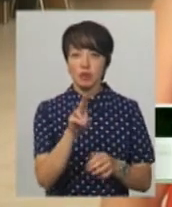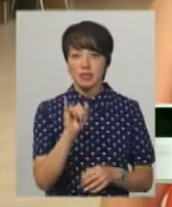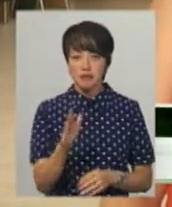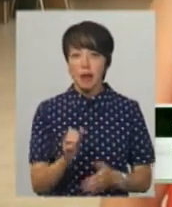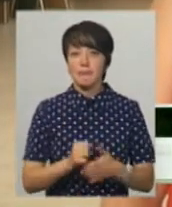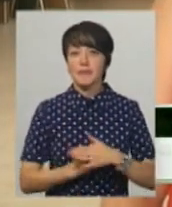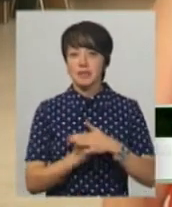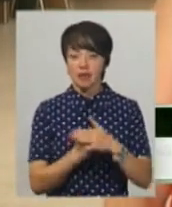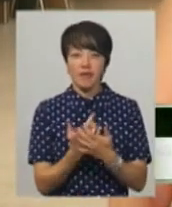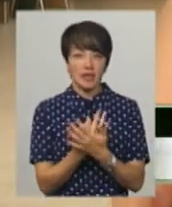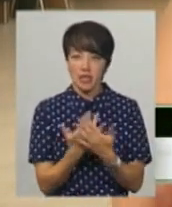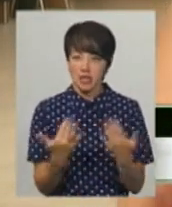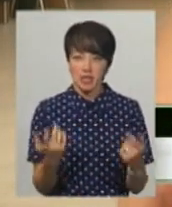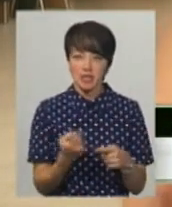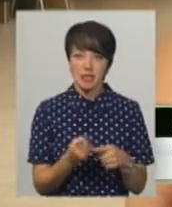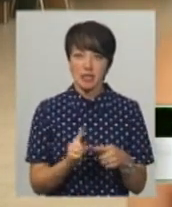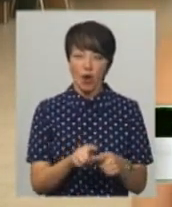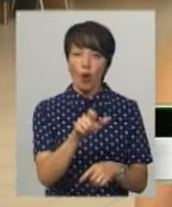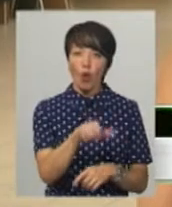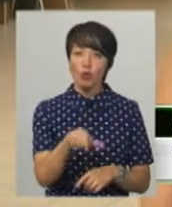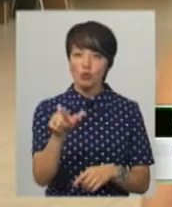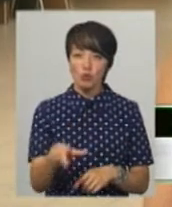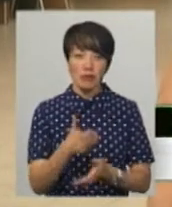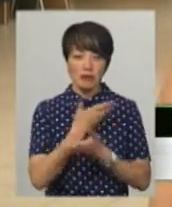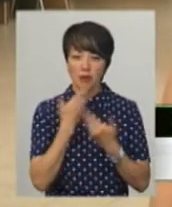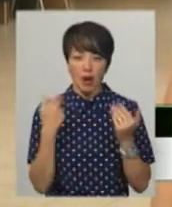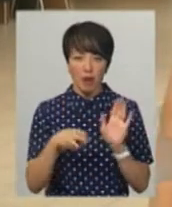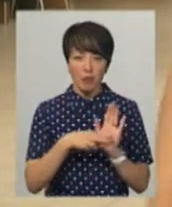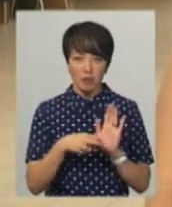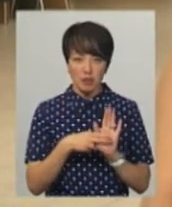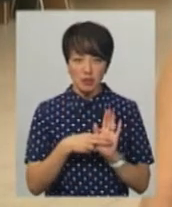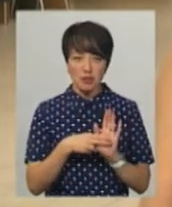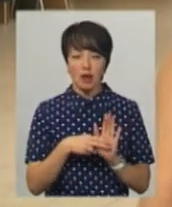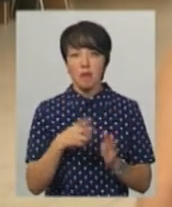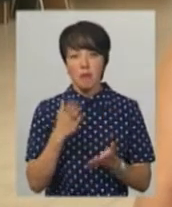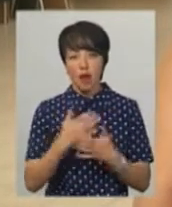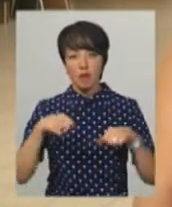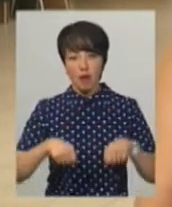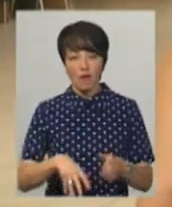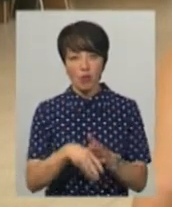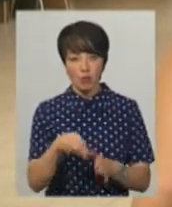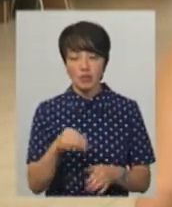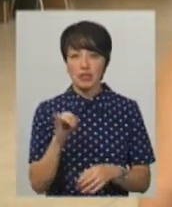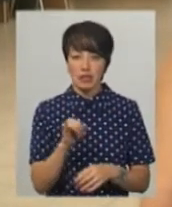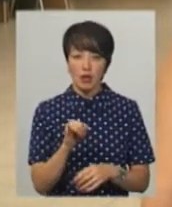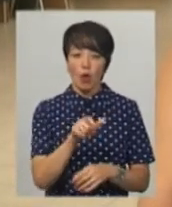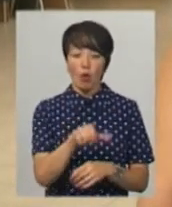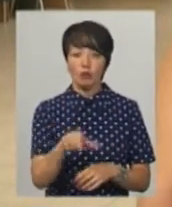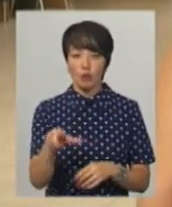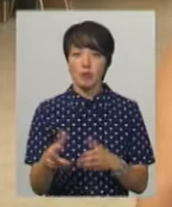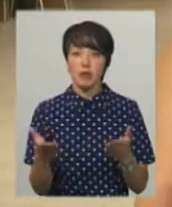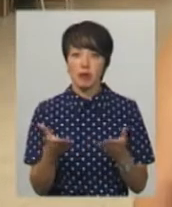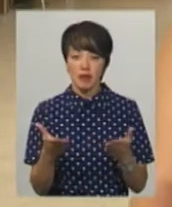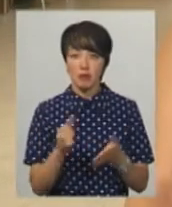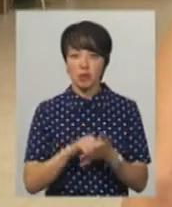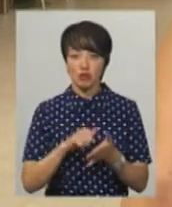Підстави різні, це і особи, які не мають реєстрації, однак мають право голосу на виборах, і особи, які з